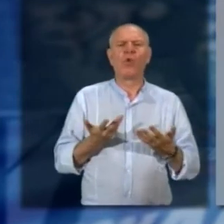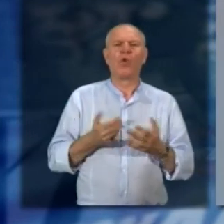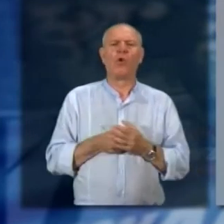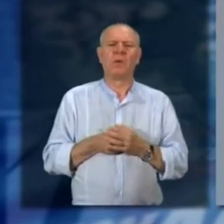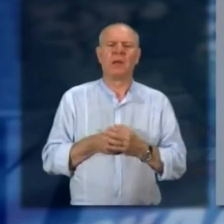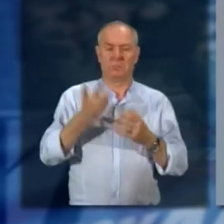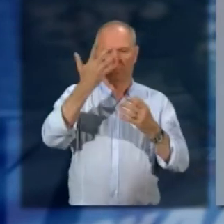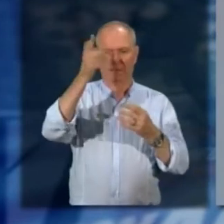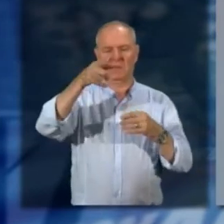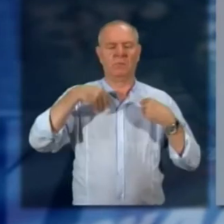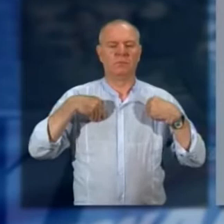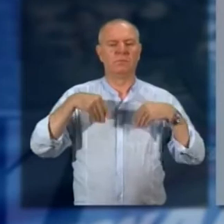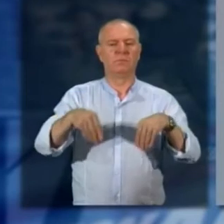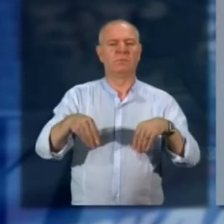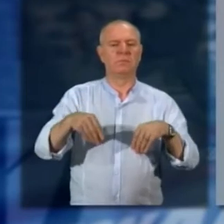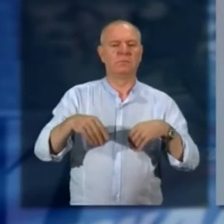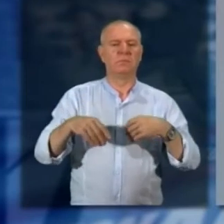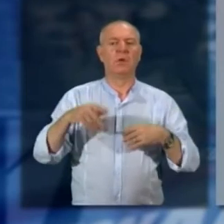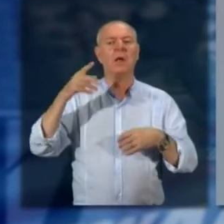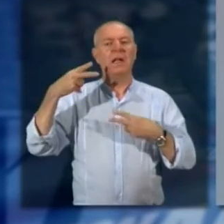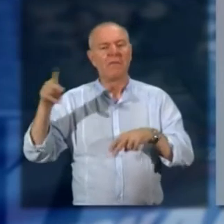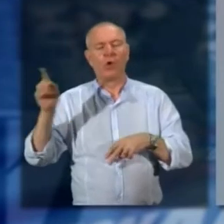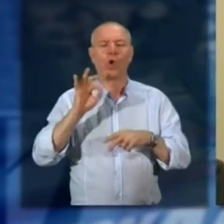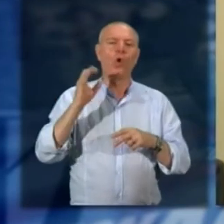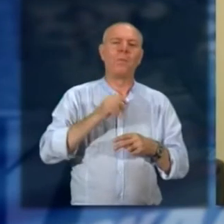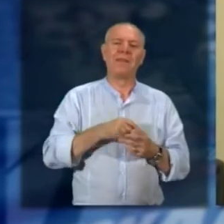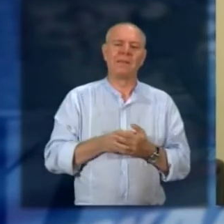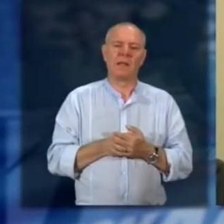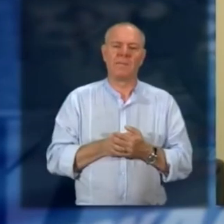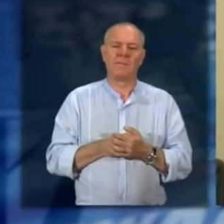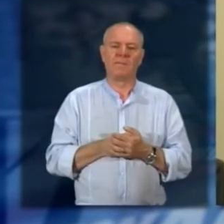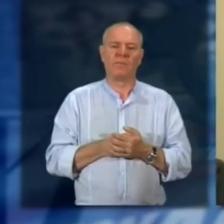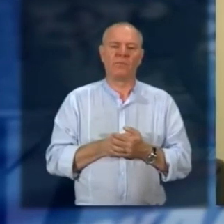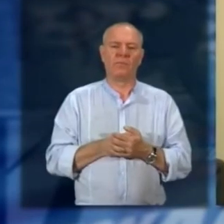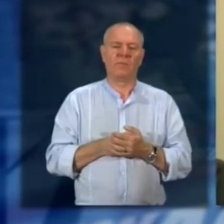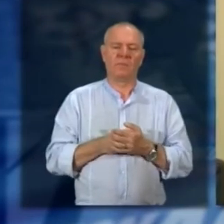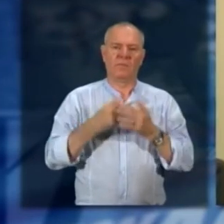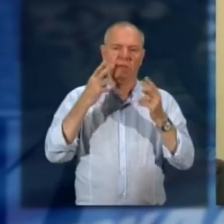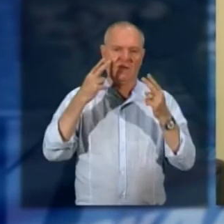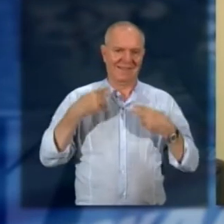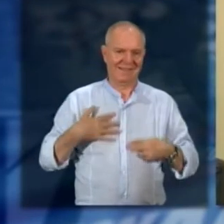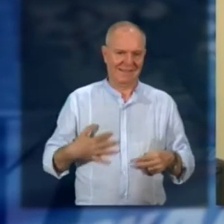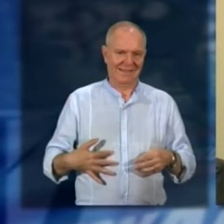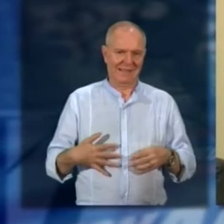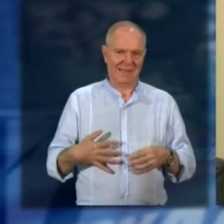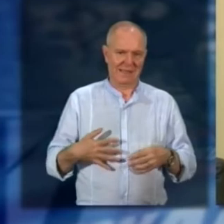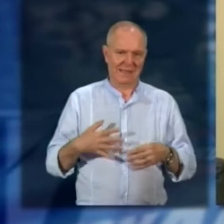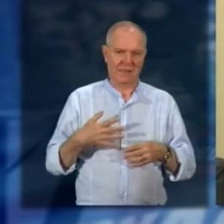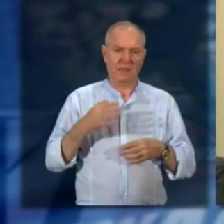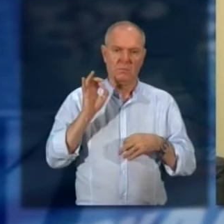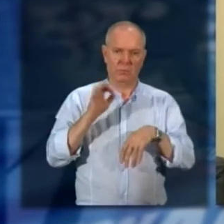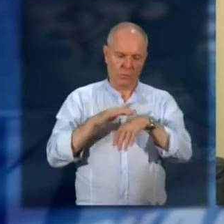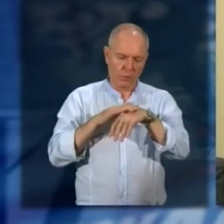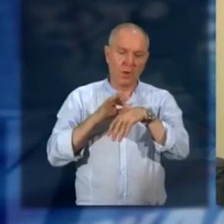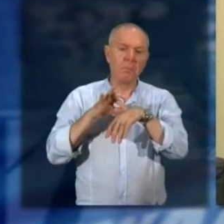presenta qui a Omigna oppure a Gravellona toce allora viene fatta una visita dermatologica specialistica